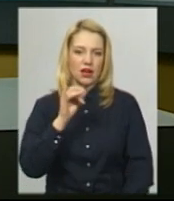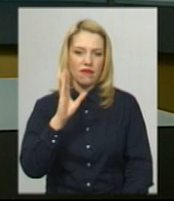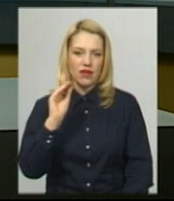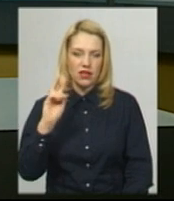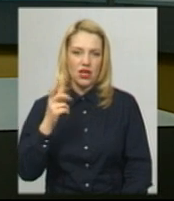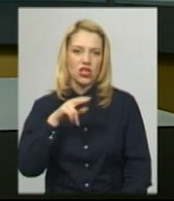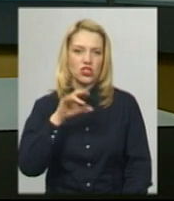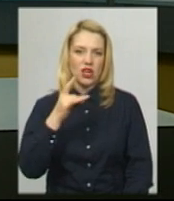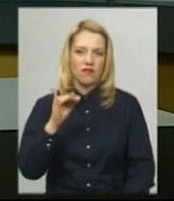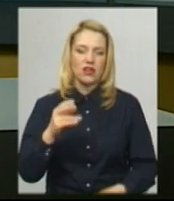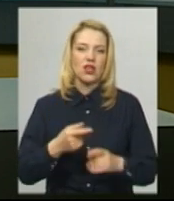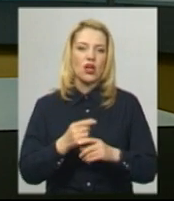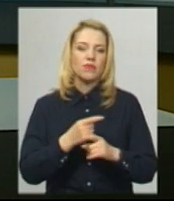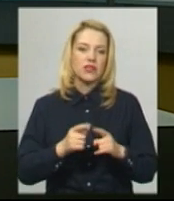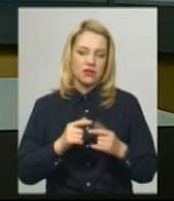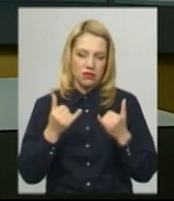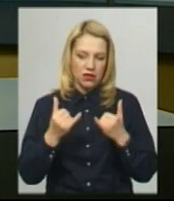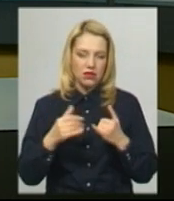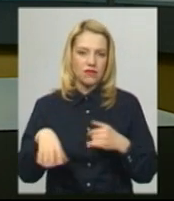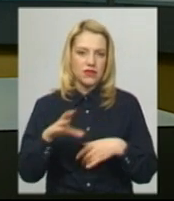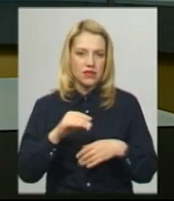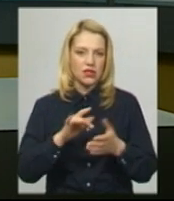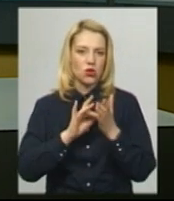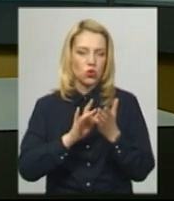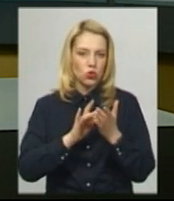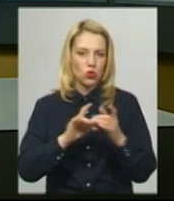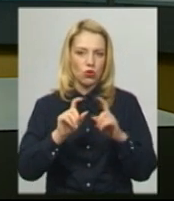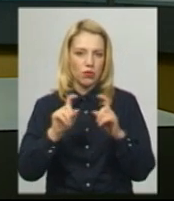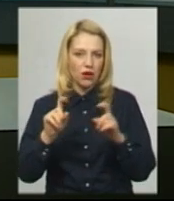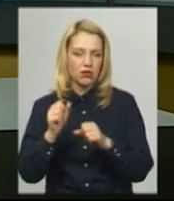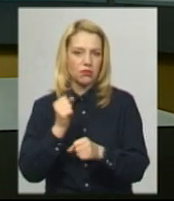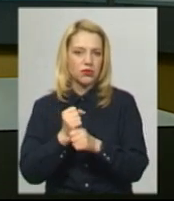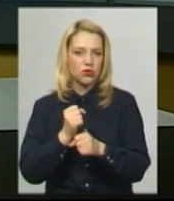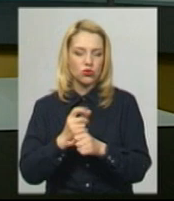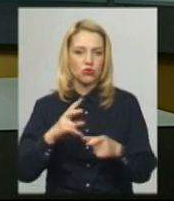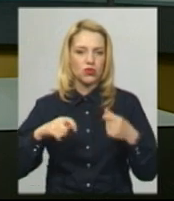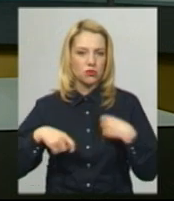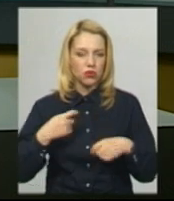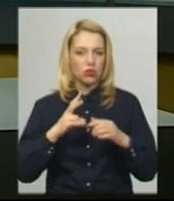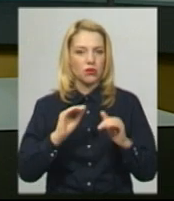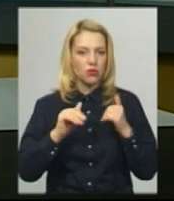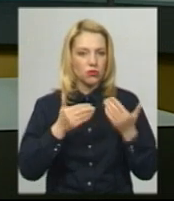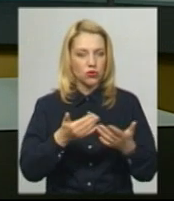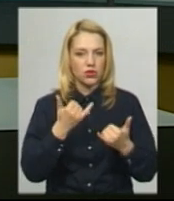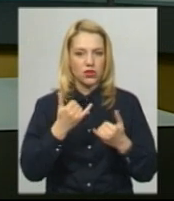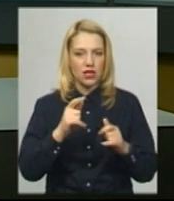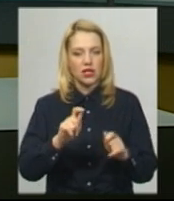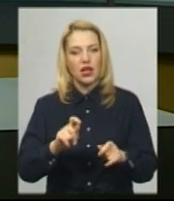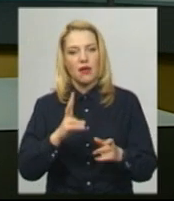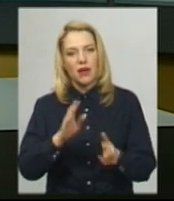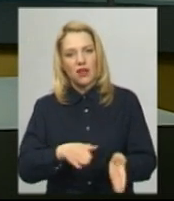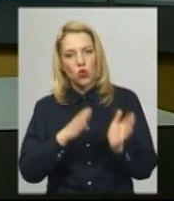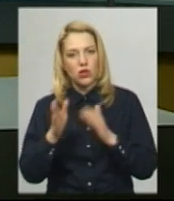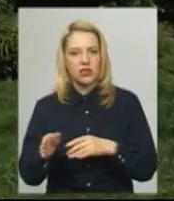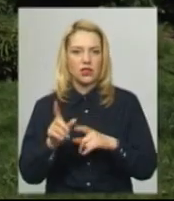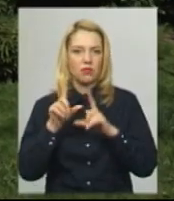туроператори нині працюють у збиток та пропонують клієнтам переносити поїздки навіть на наступний рік. Детальніше у нашому сізжаті.